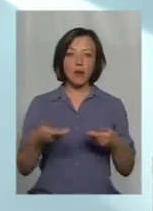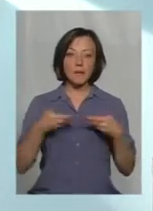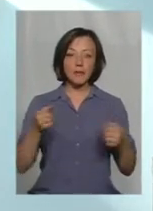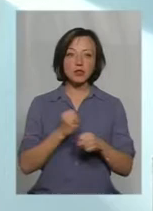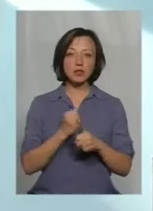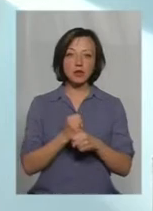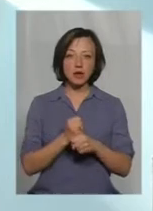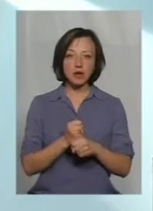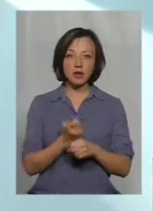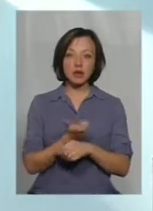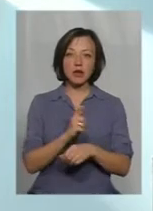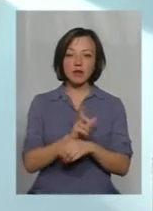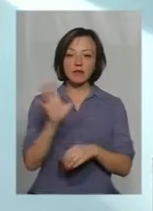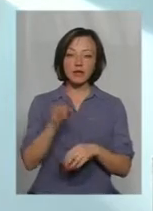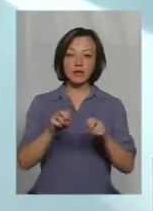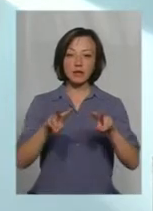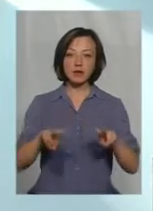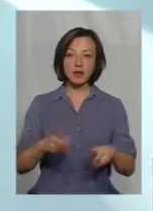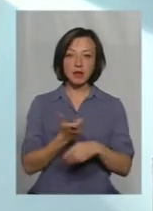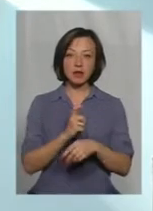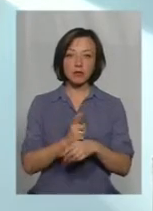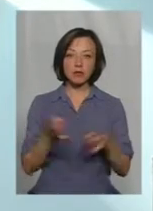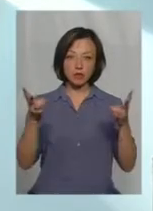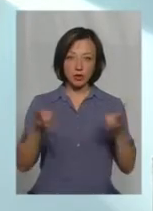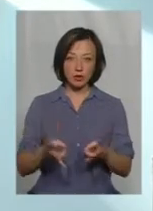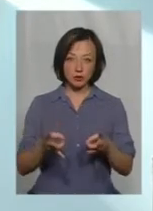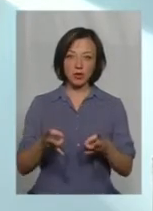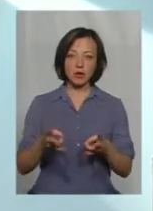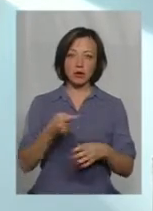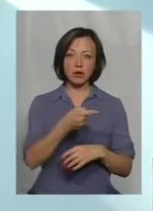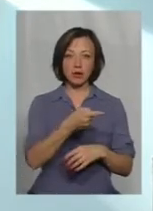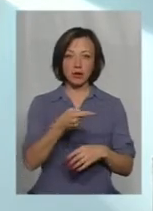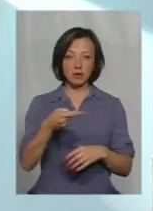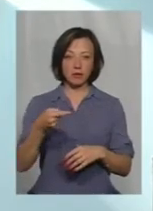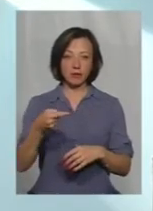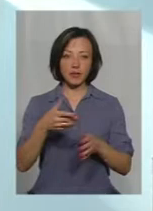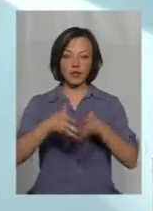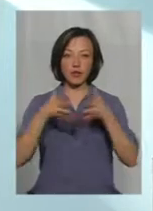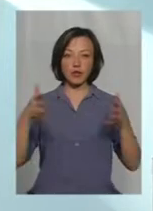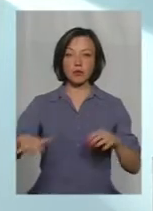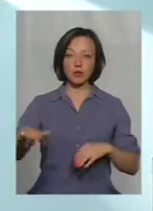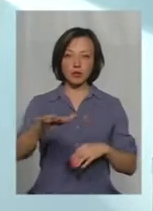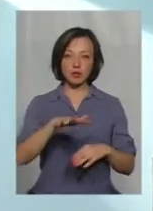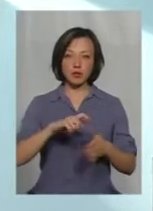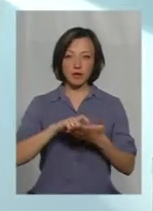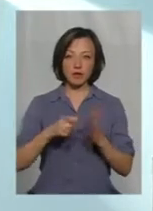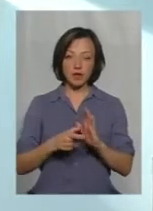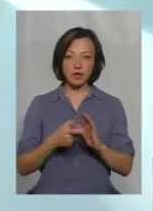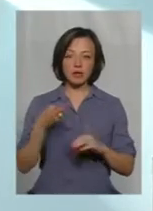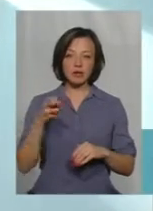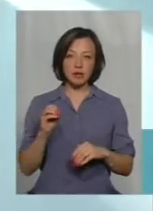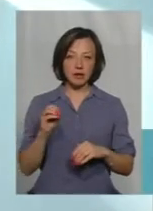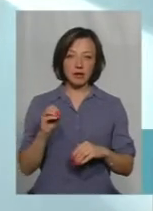зробили переважно всіх спеціалістів, які найбільше востребовані. Вони знаходяться в великому приміщенні в кабінеті, де